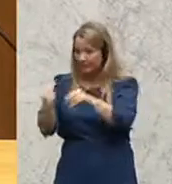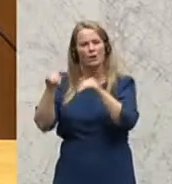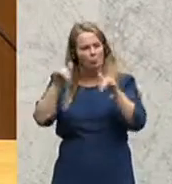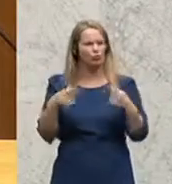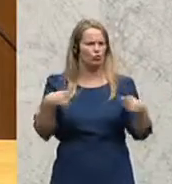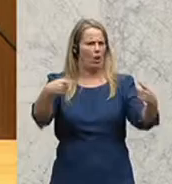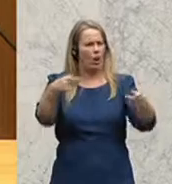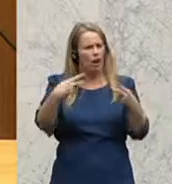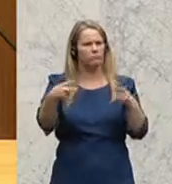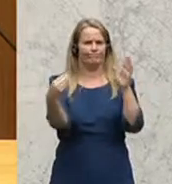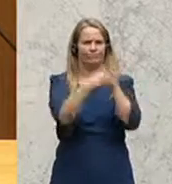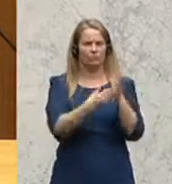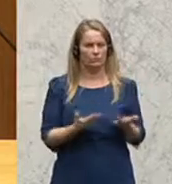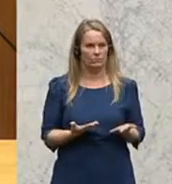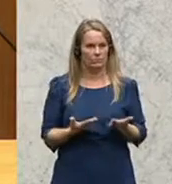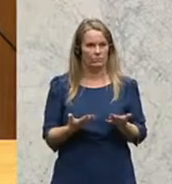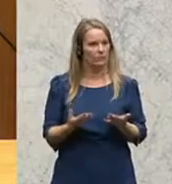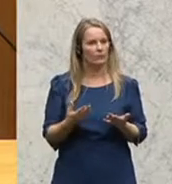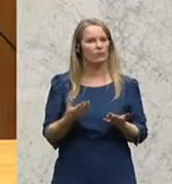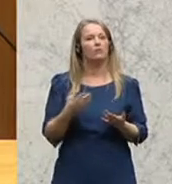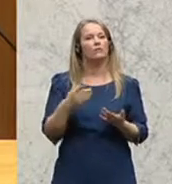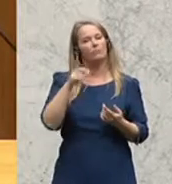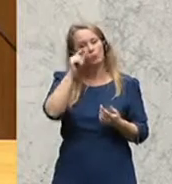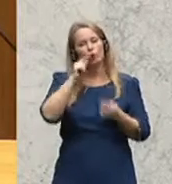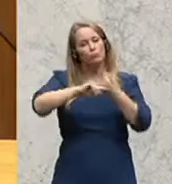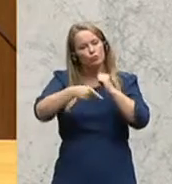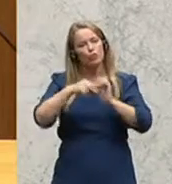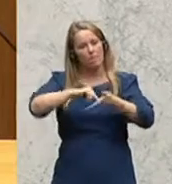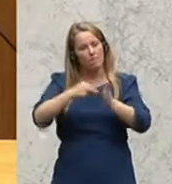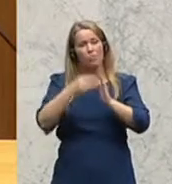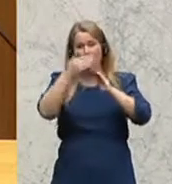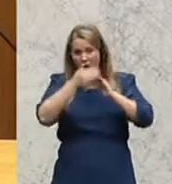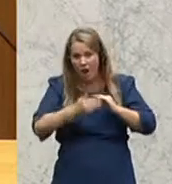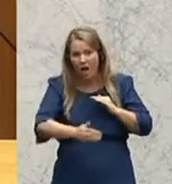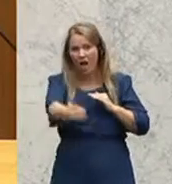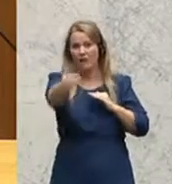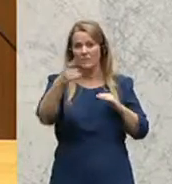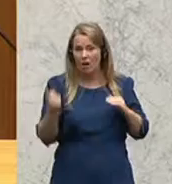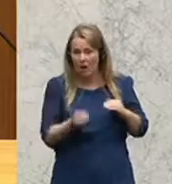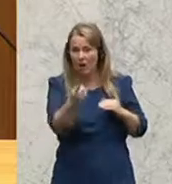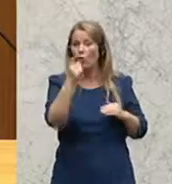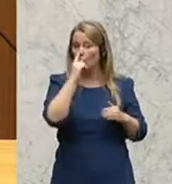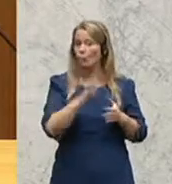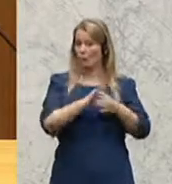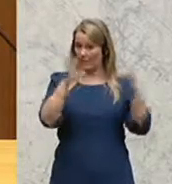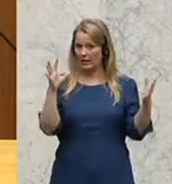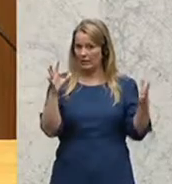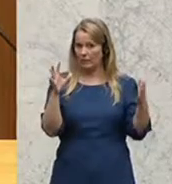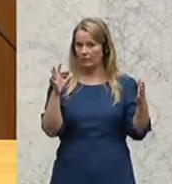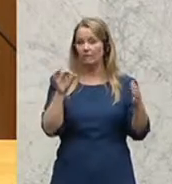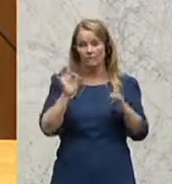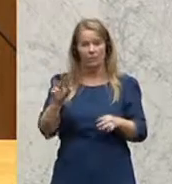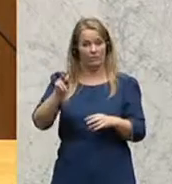rasch auch vorangetrieben werden. Eine unabhängige Budgetplanung und eine langfristige, nachhaltige Positionierung des VKI